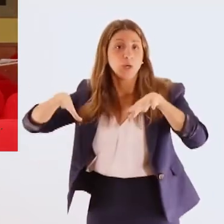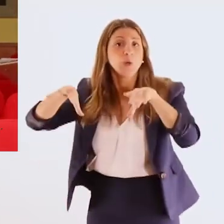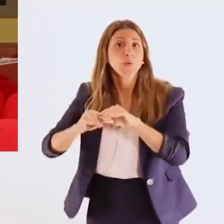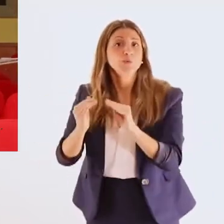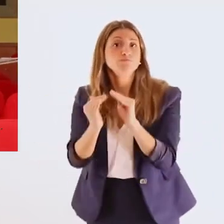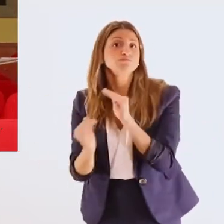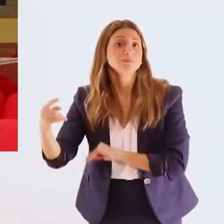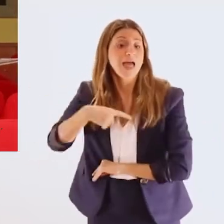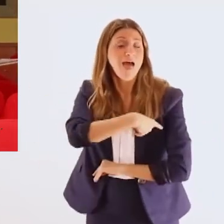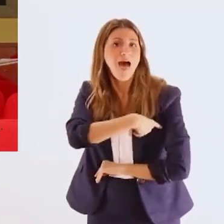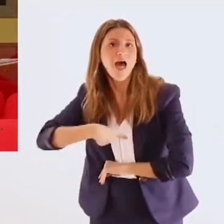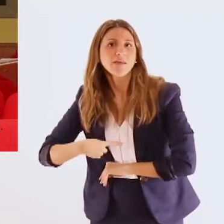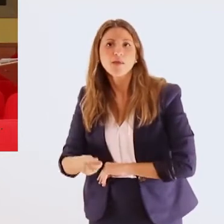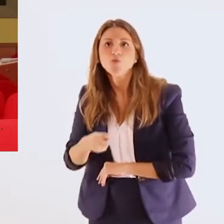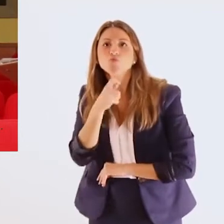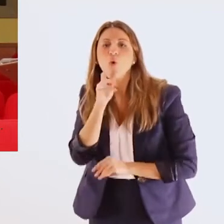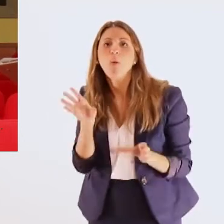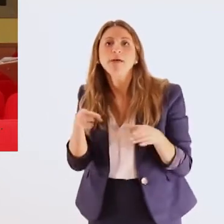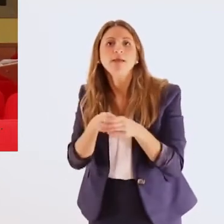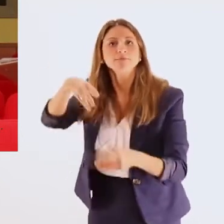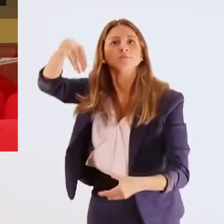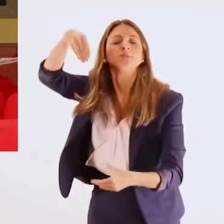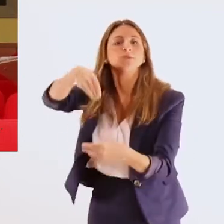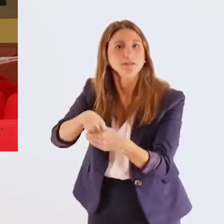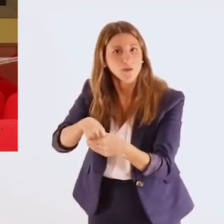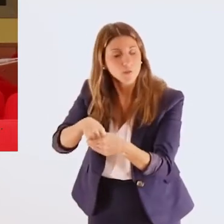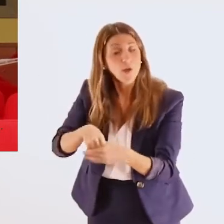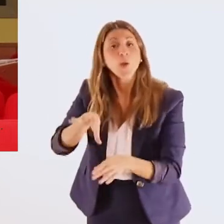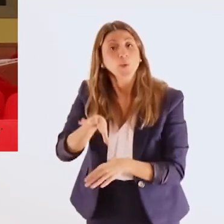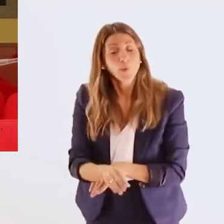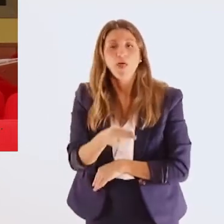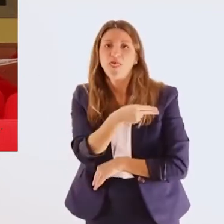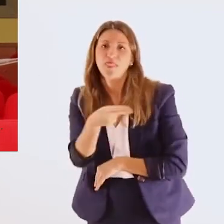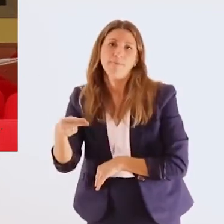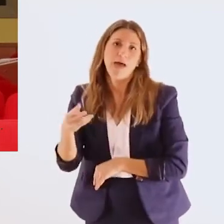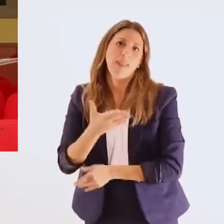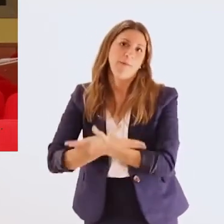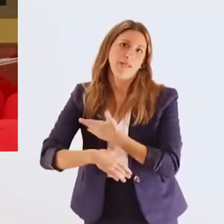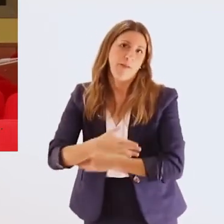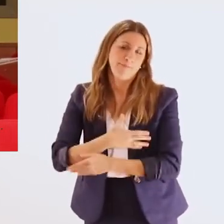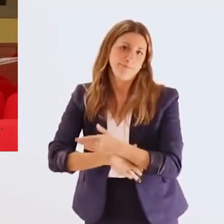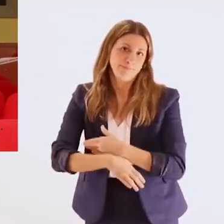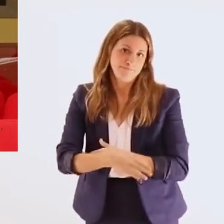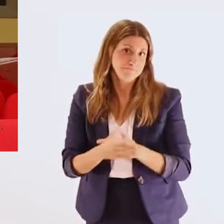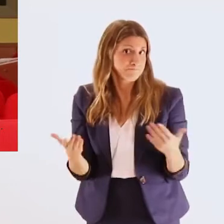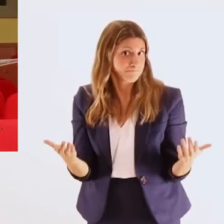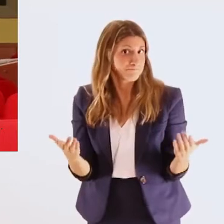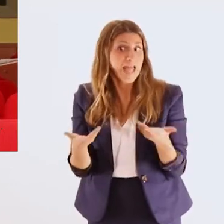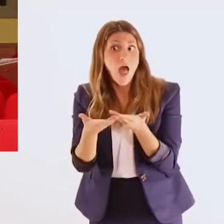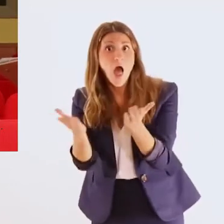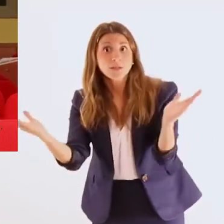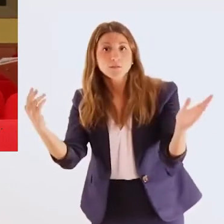στην ολομέλεια της Βουλής σε επίπεδο αρχηγών και ολοβευτικών κομμάτων